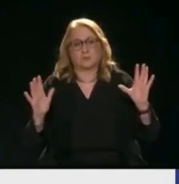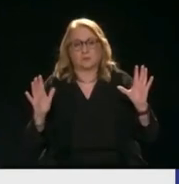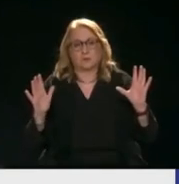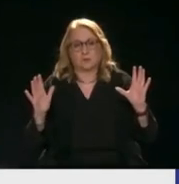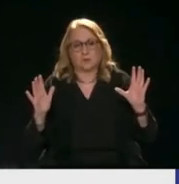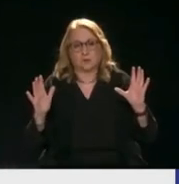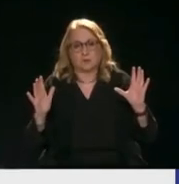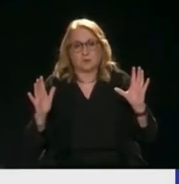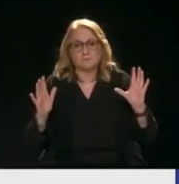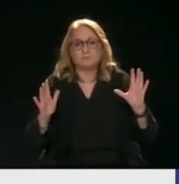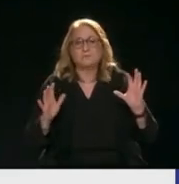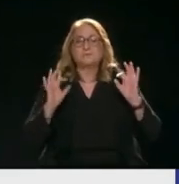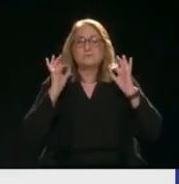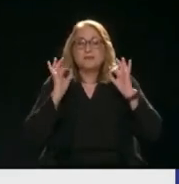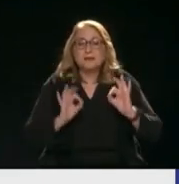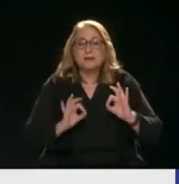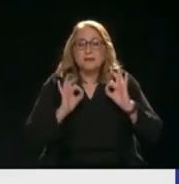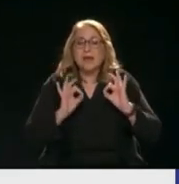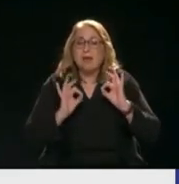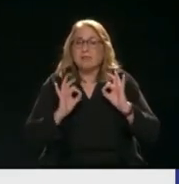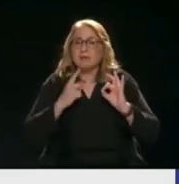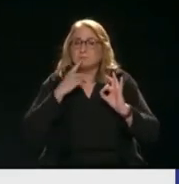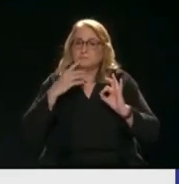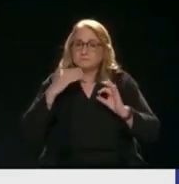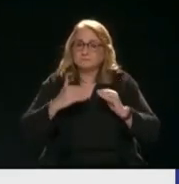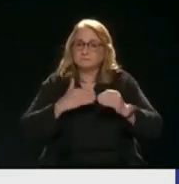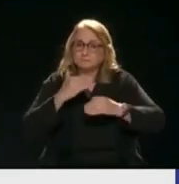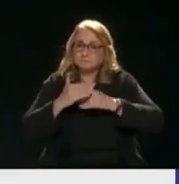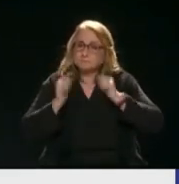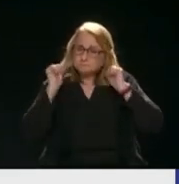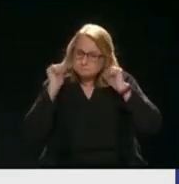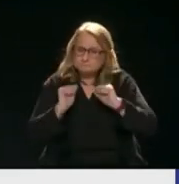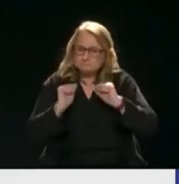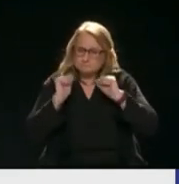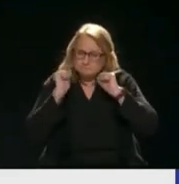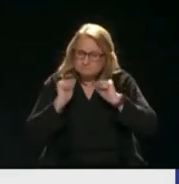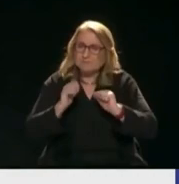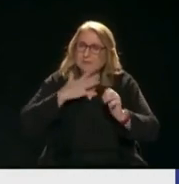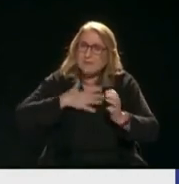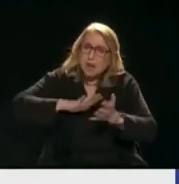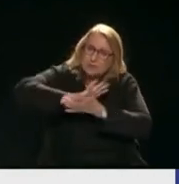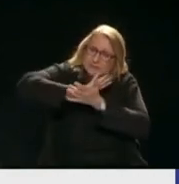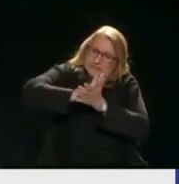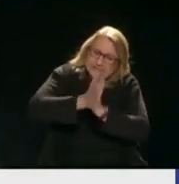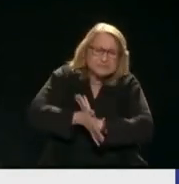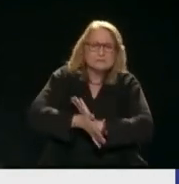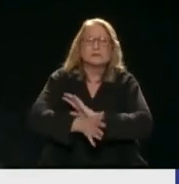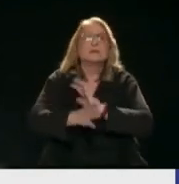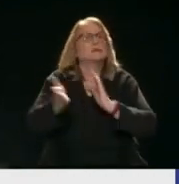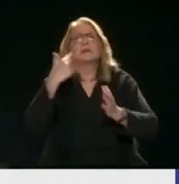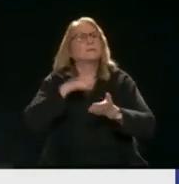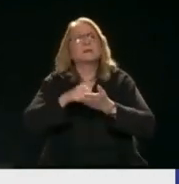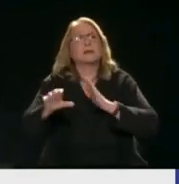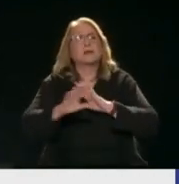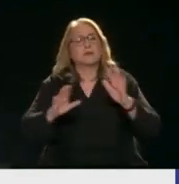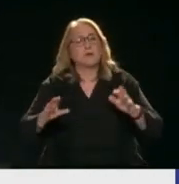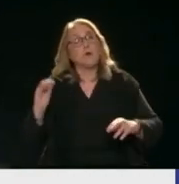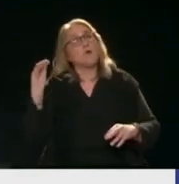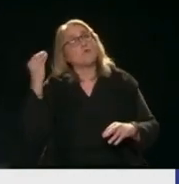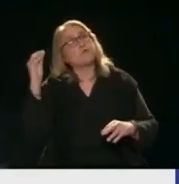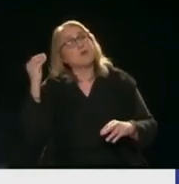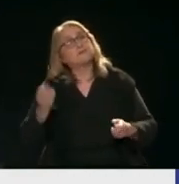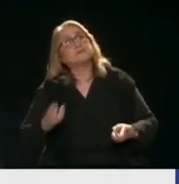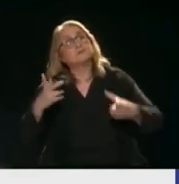άνθρωποι Κάθεστώ τα πολύ συγκεκριμένα προστατικά Που πιέζουν να σε πατήσουν Να μην υπάρχεις Να βγαίνει η βουλευτή της Νέας